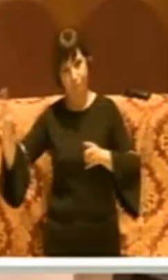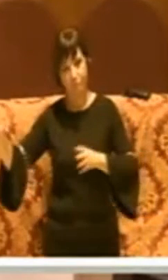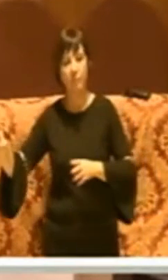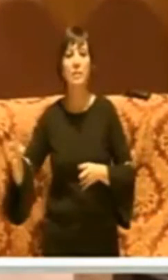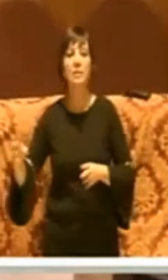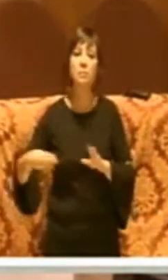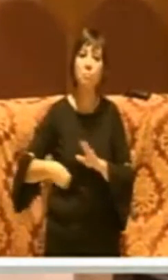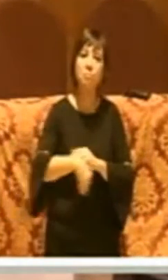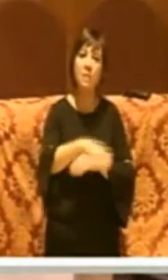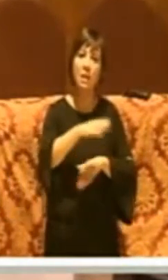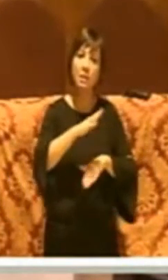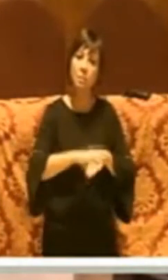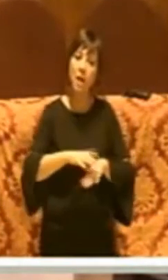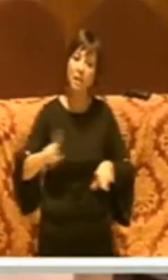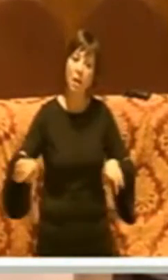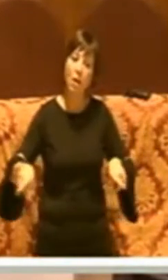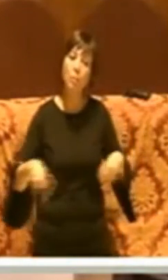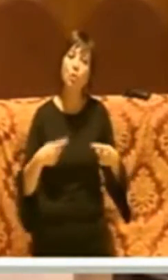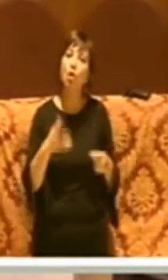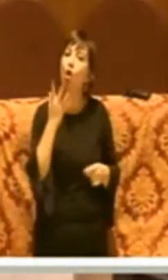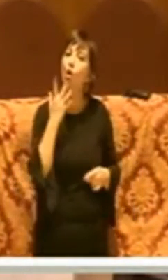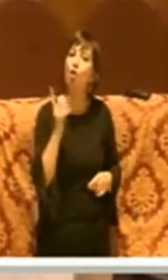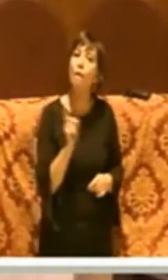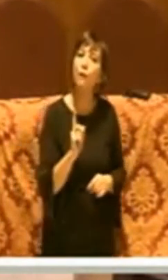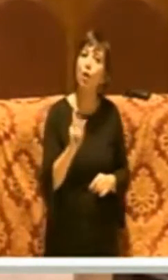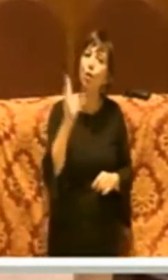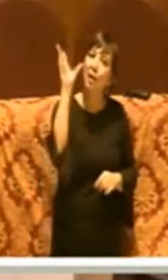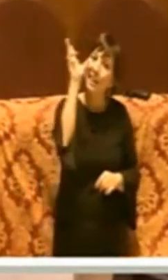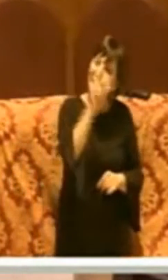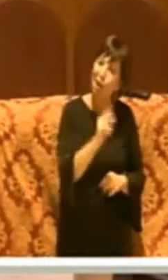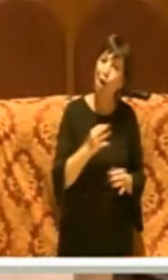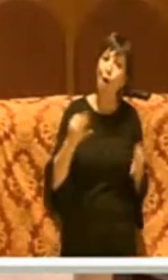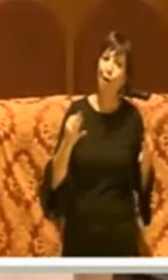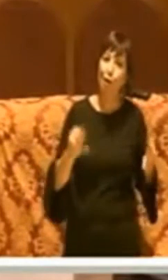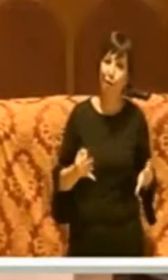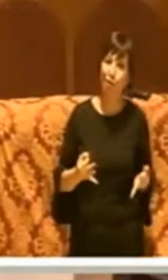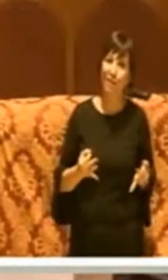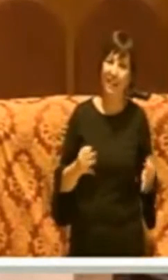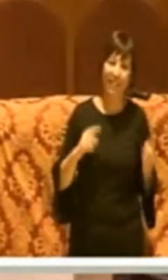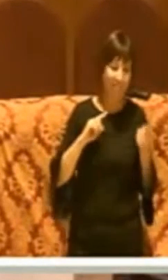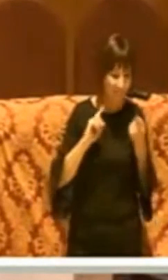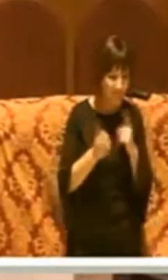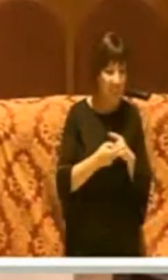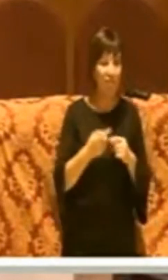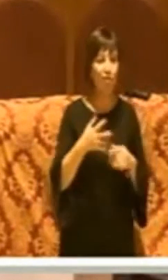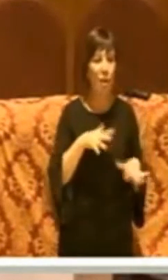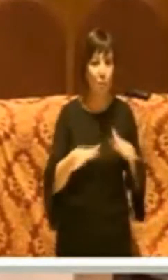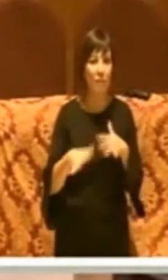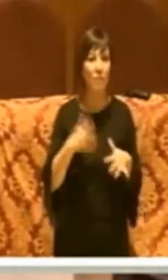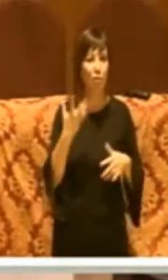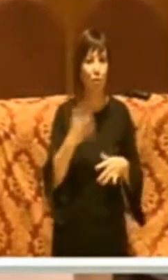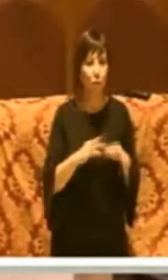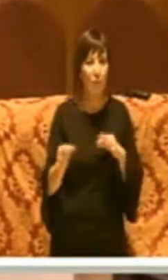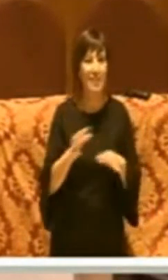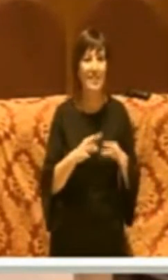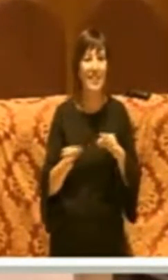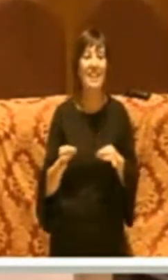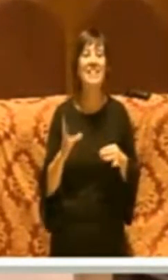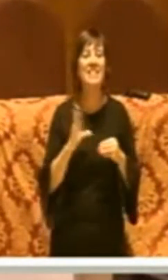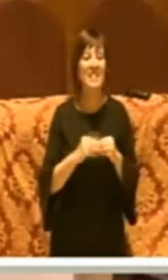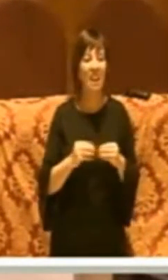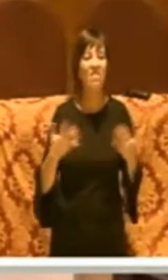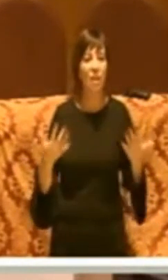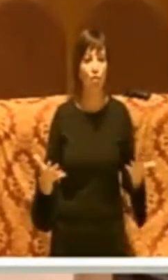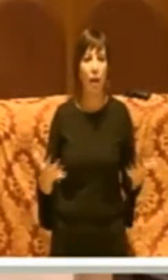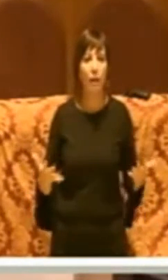opposizioni che non vogliono riconoscere che invece il Movimento 5 Stelle sta facendo e